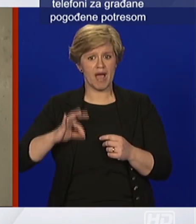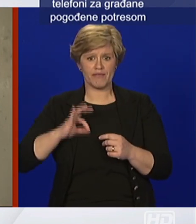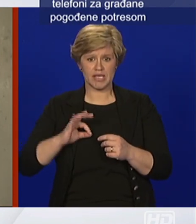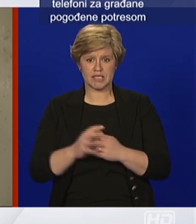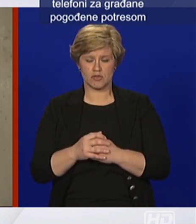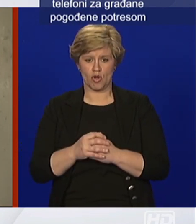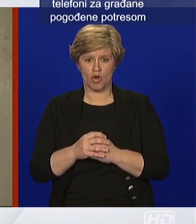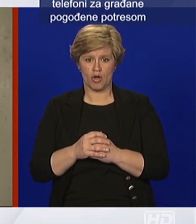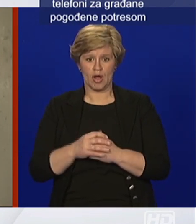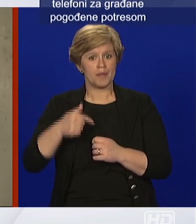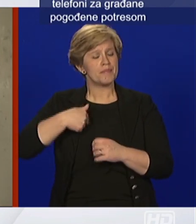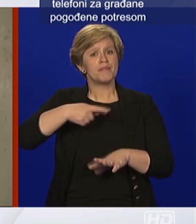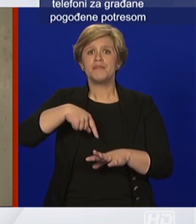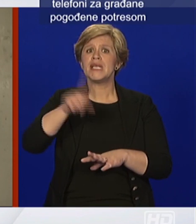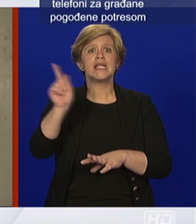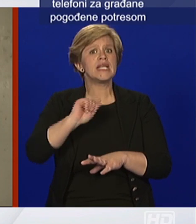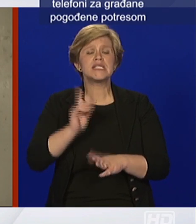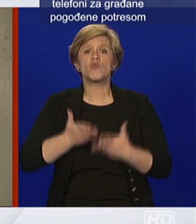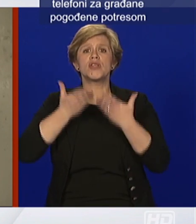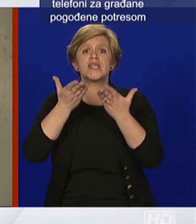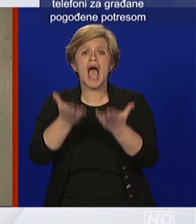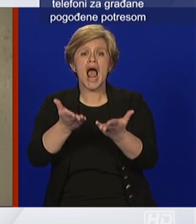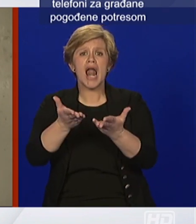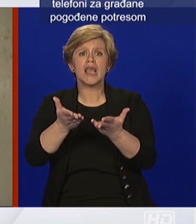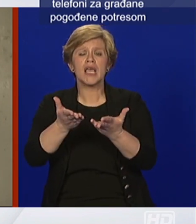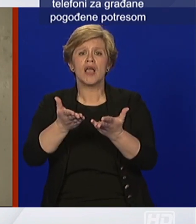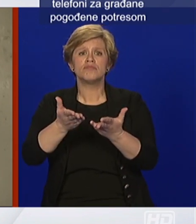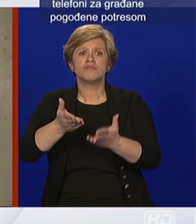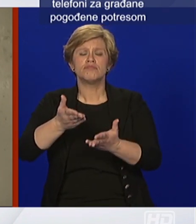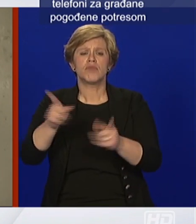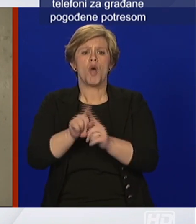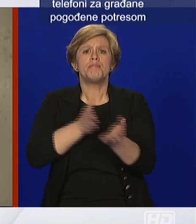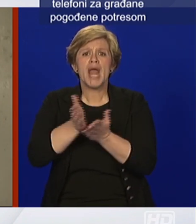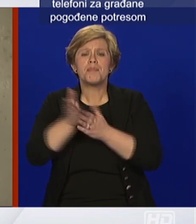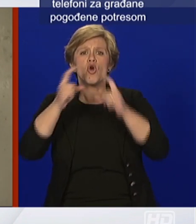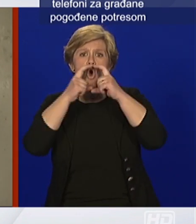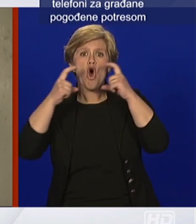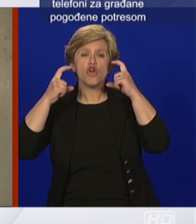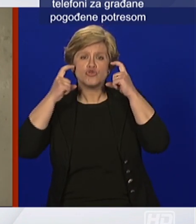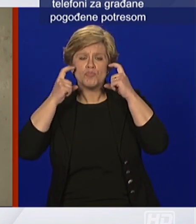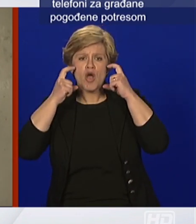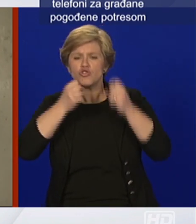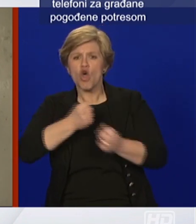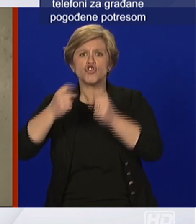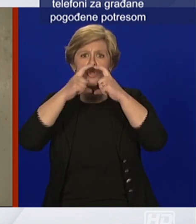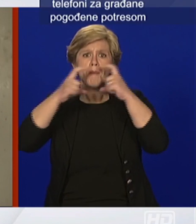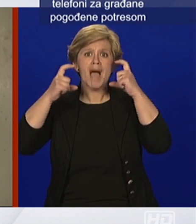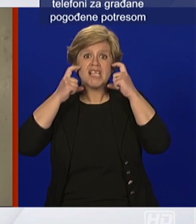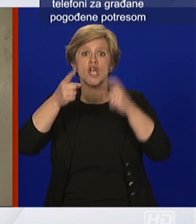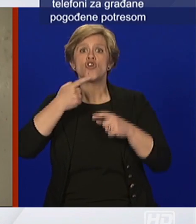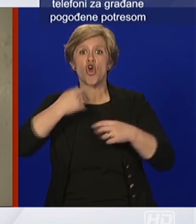Dakle, mi nismo dali preporuke za korištenje maske za osobe koje su zdrave, niti mislimo da su takve preporuke potrebne.